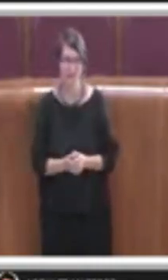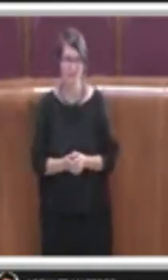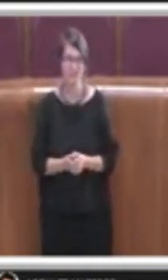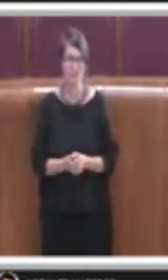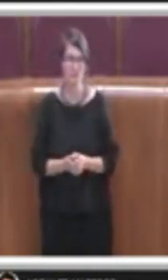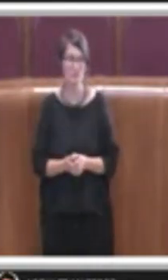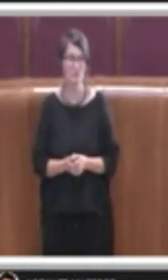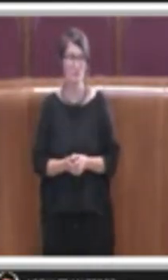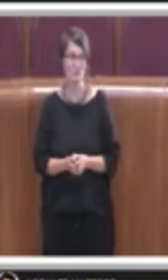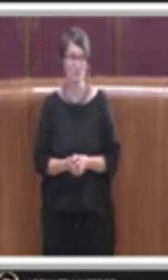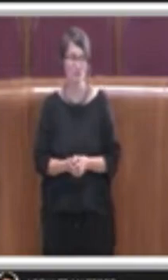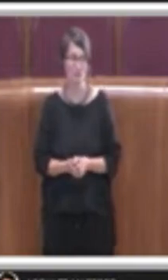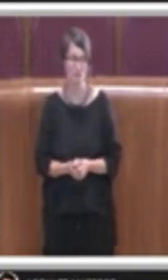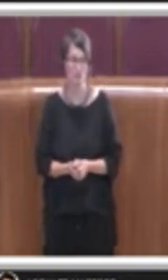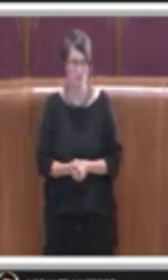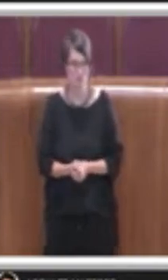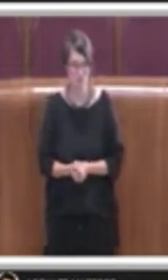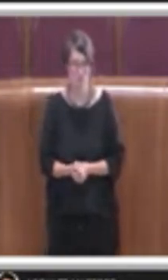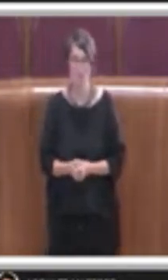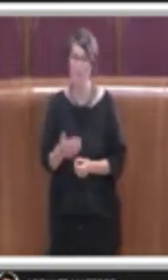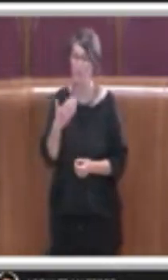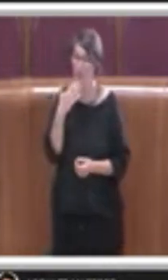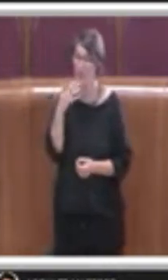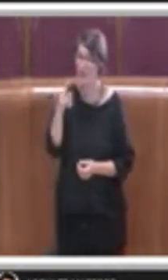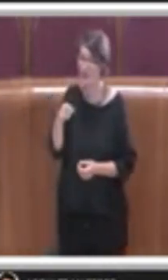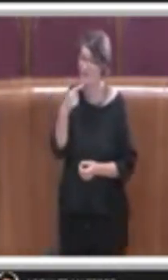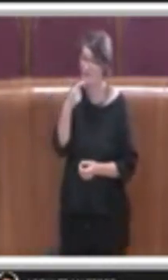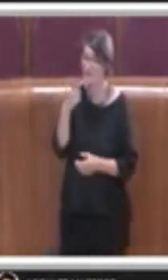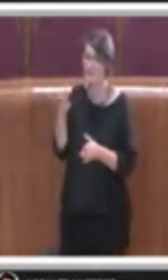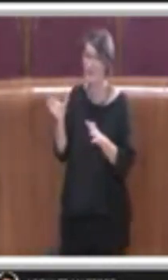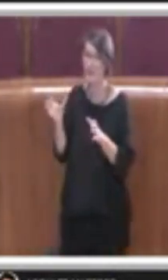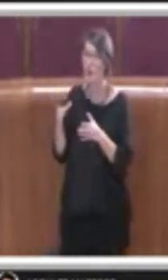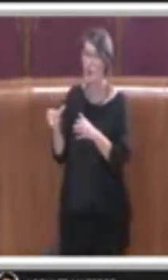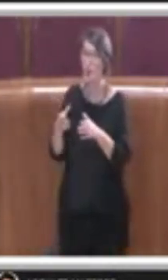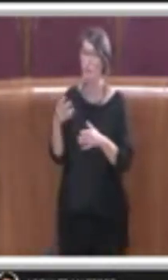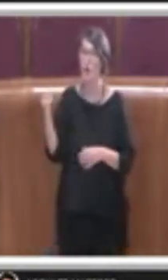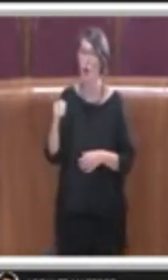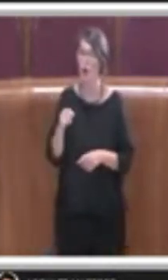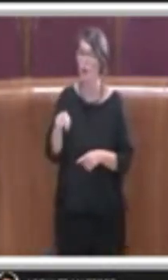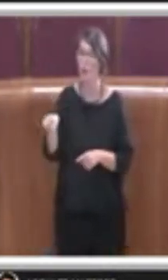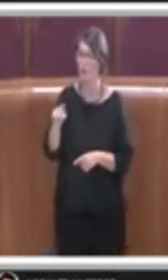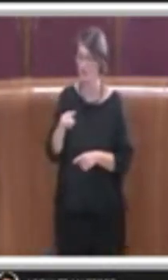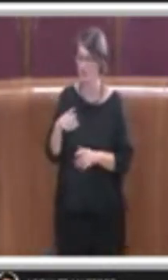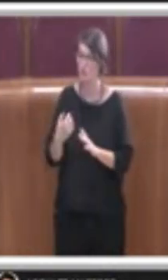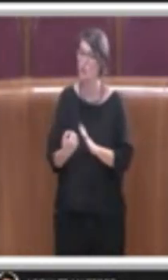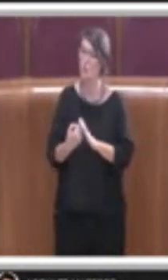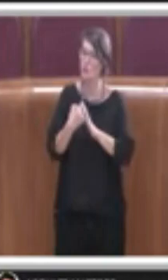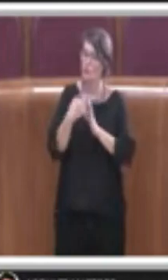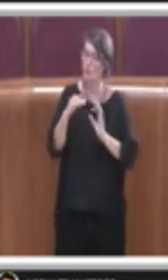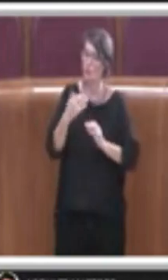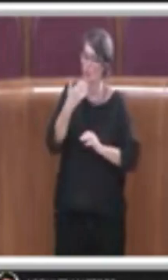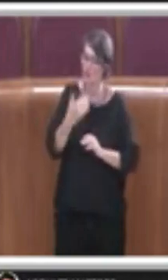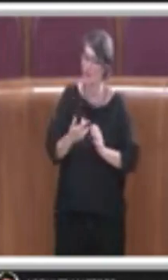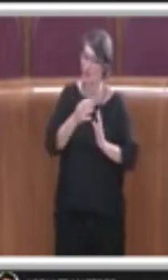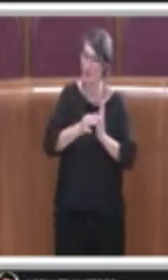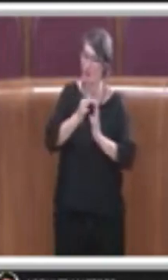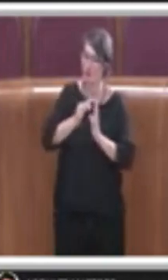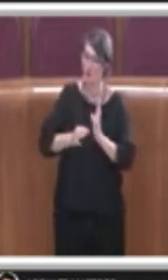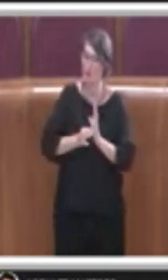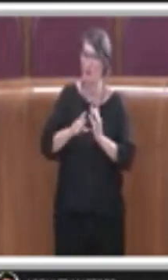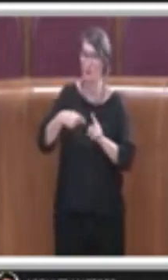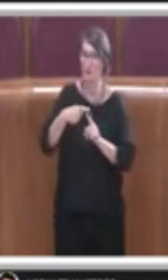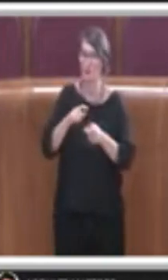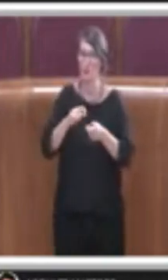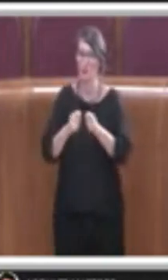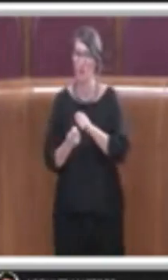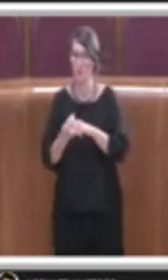tramite sia l'ordine del giorno che gli emendamenti presentati. Per questo noi nelle votazioni di fatto ci adegueremo al parere degli